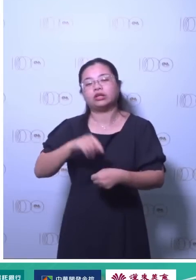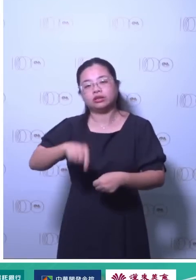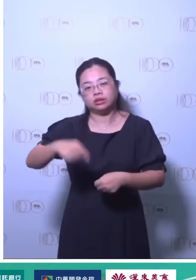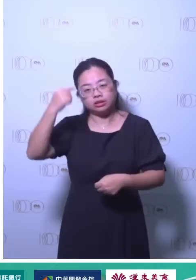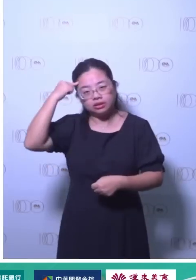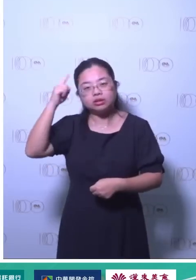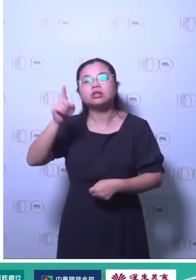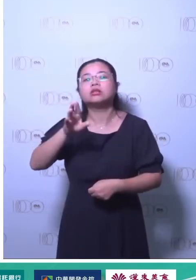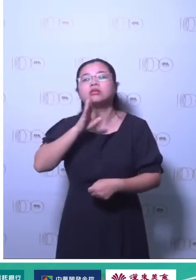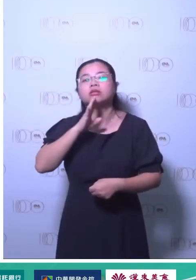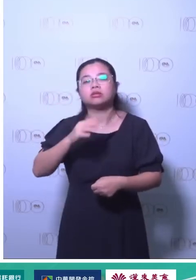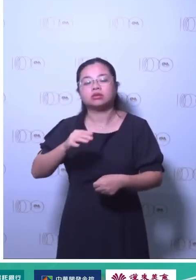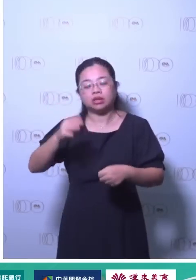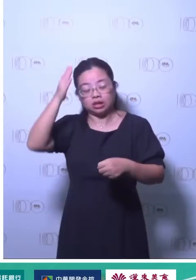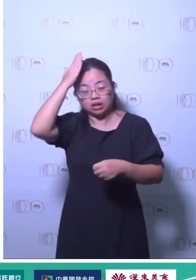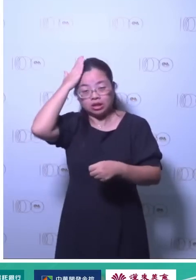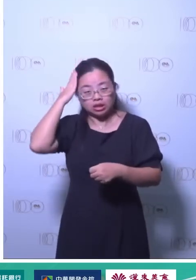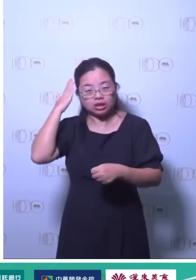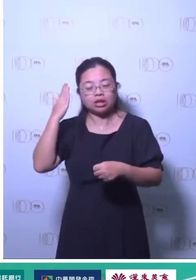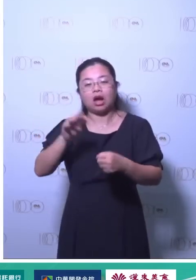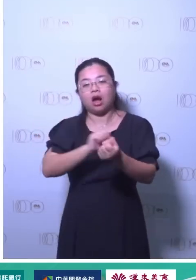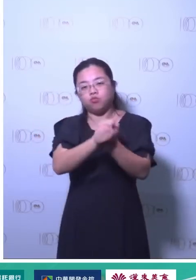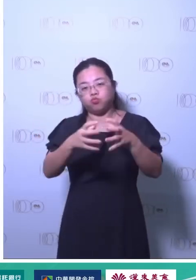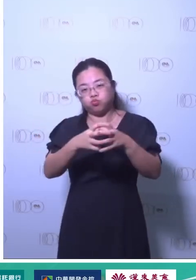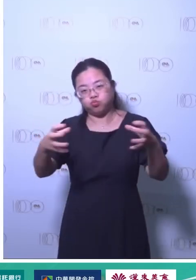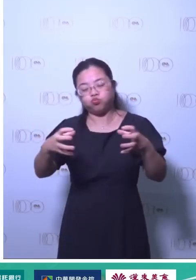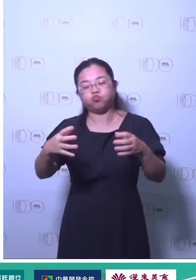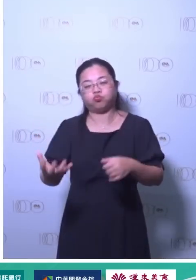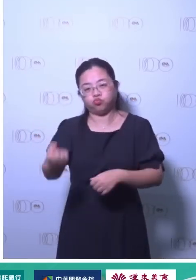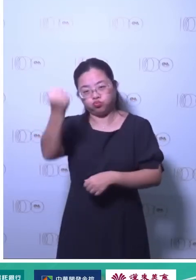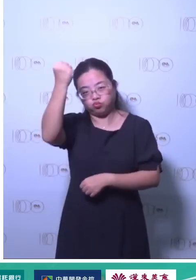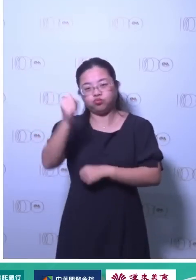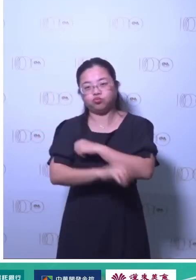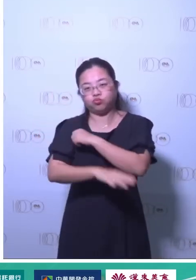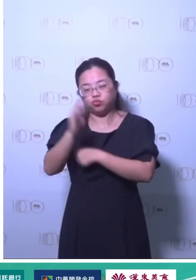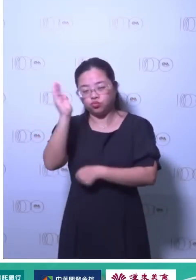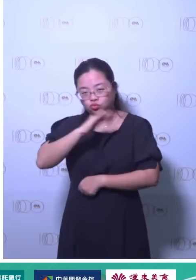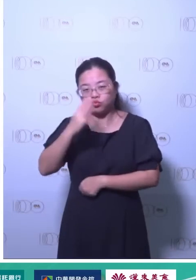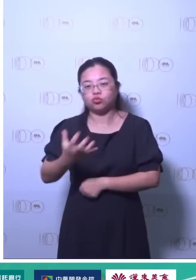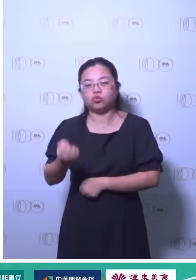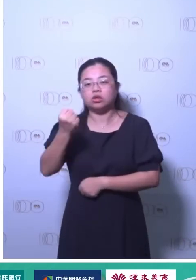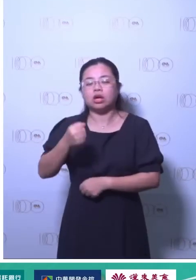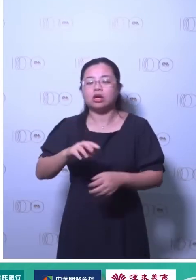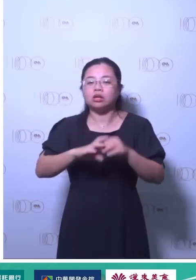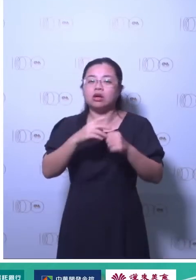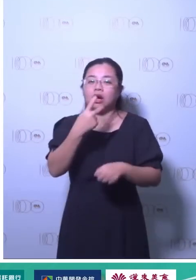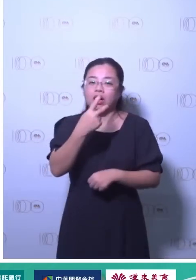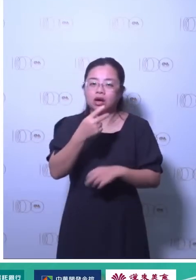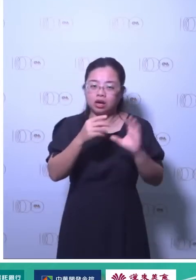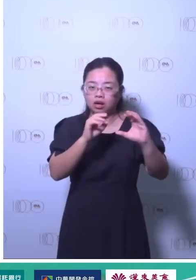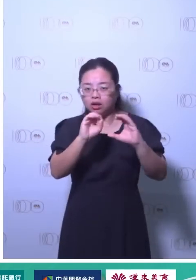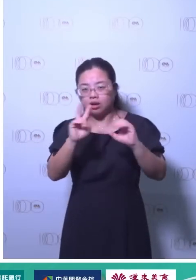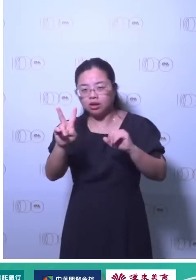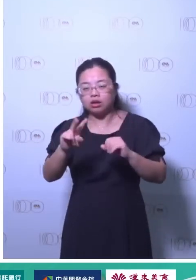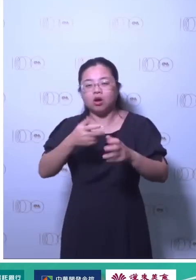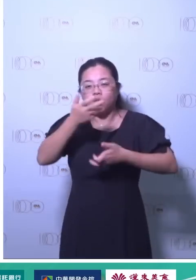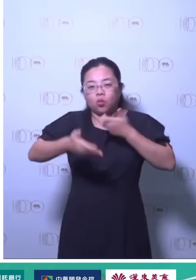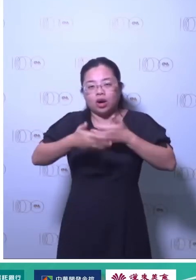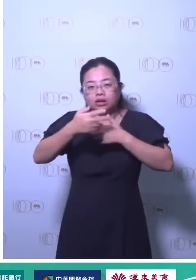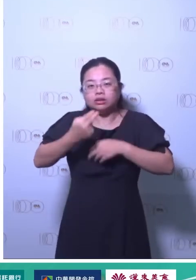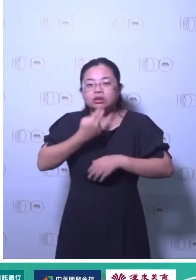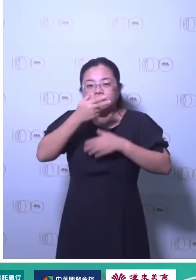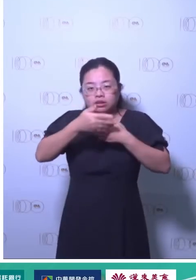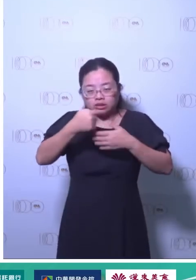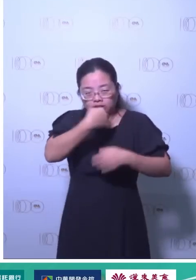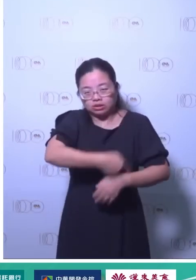件抵消就是什么其实它就是探权他就在讲探权这件事抵消跟补偿就是探权的概念